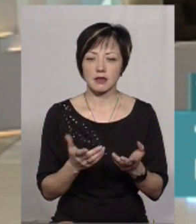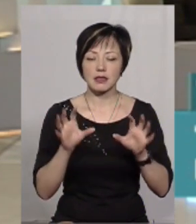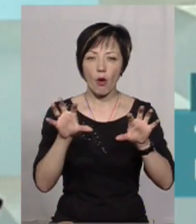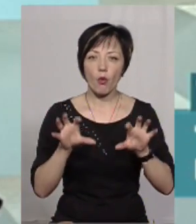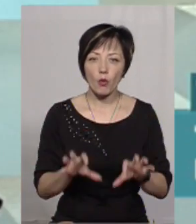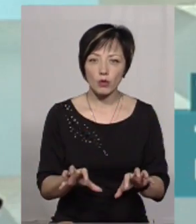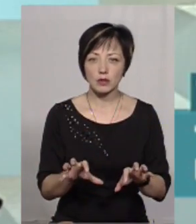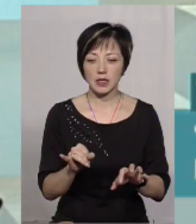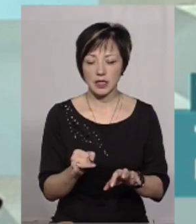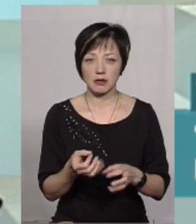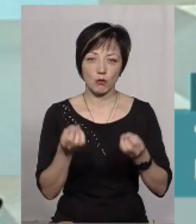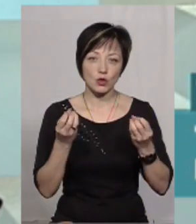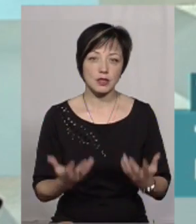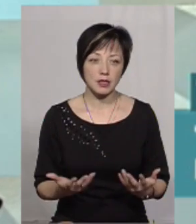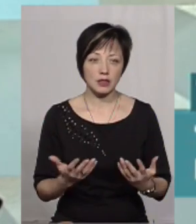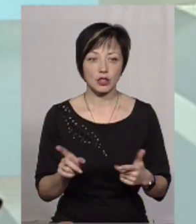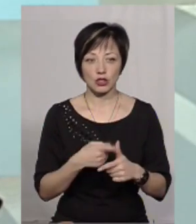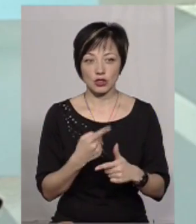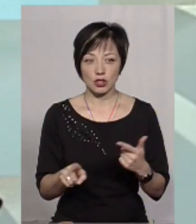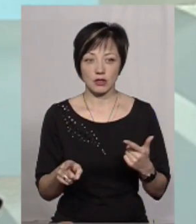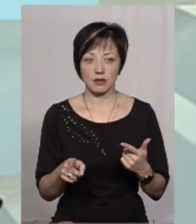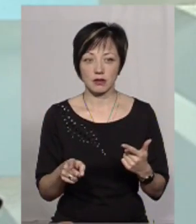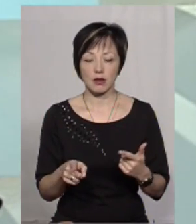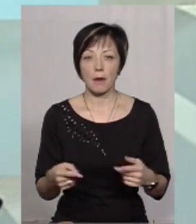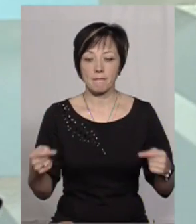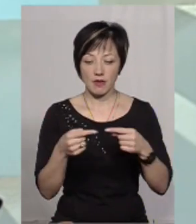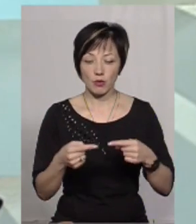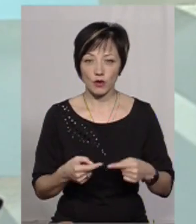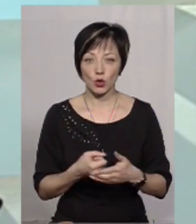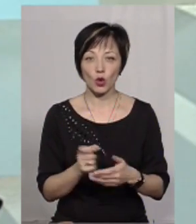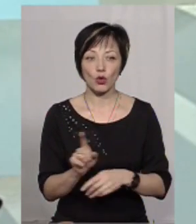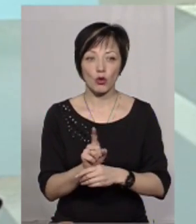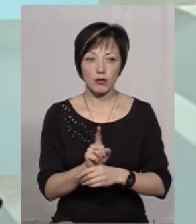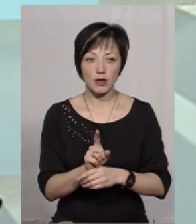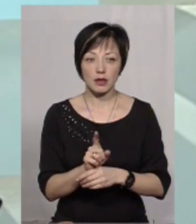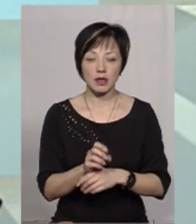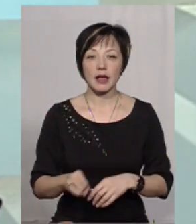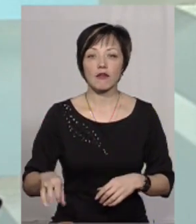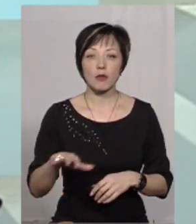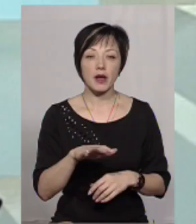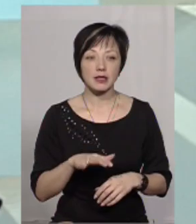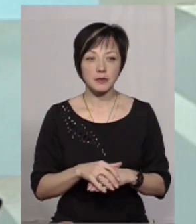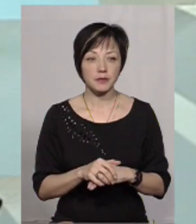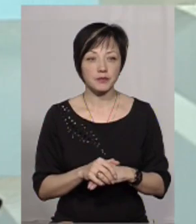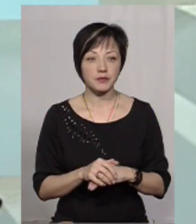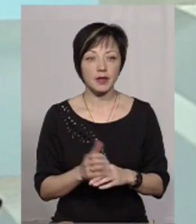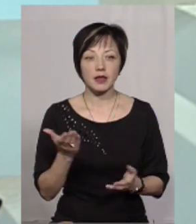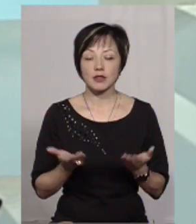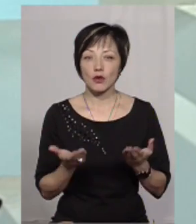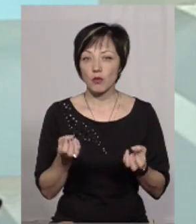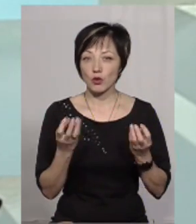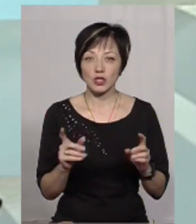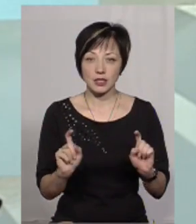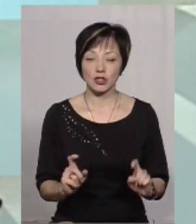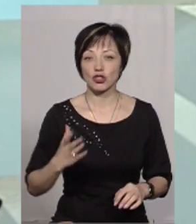законодавче і його спростити, чи привести у відповідності до норм європейських. А якщо